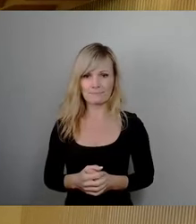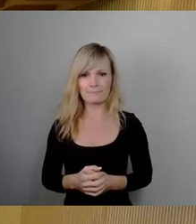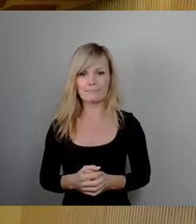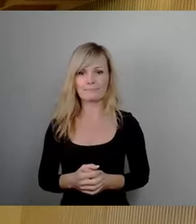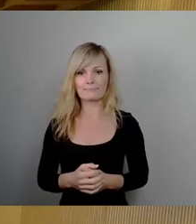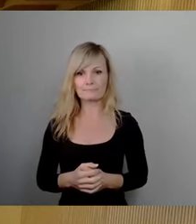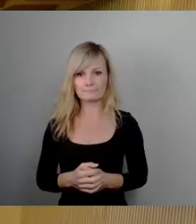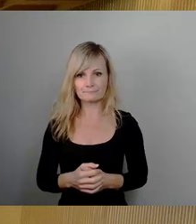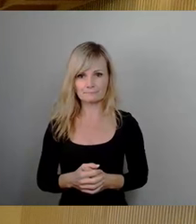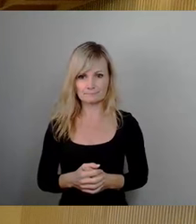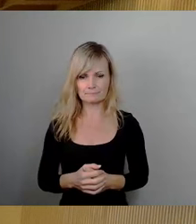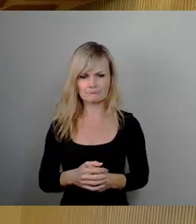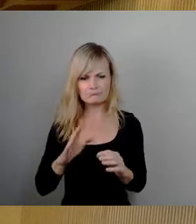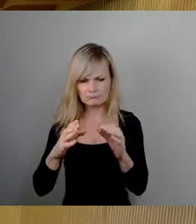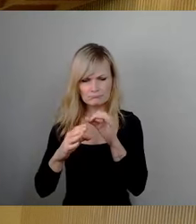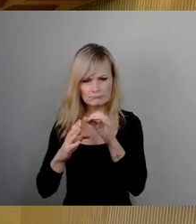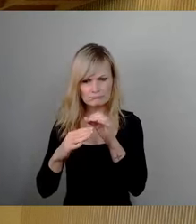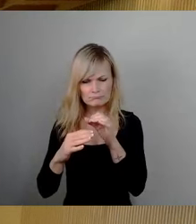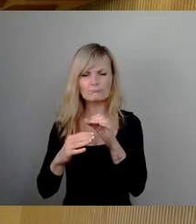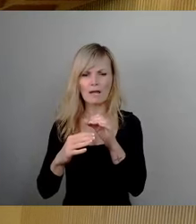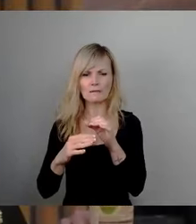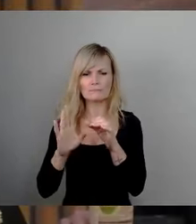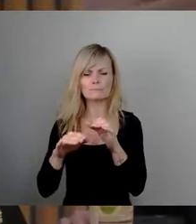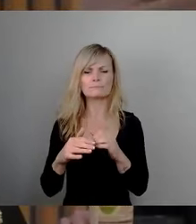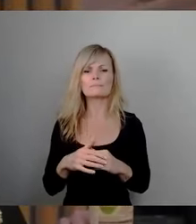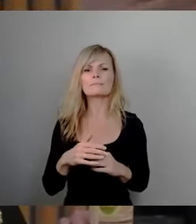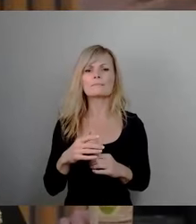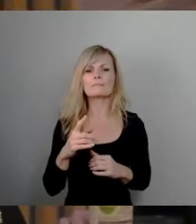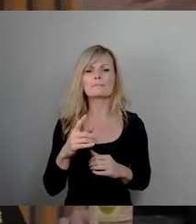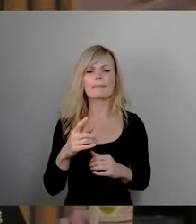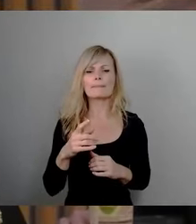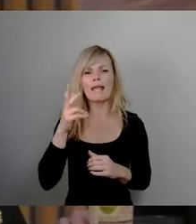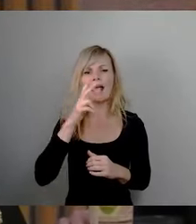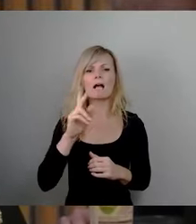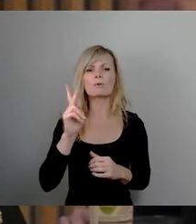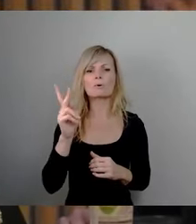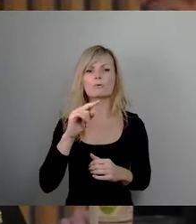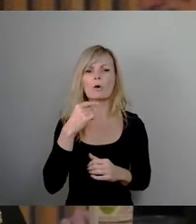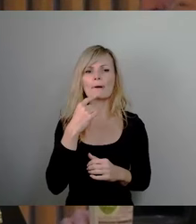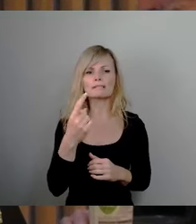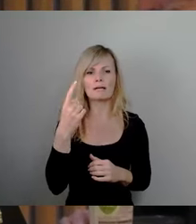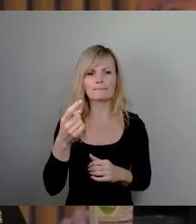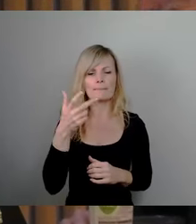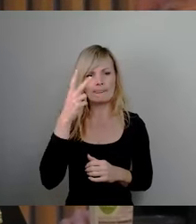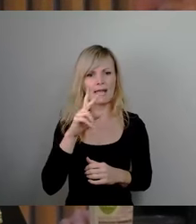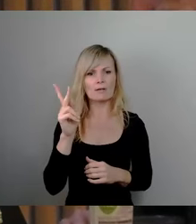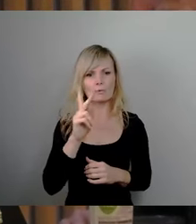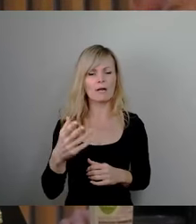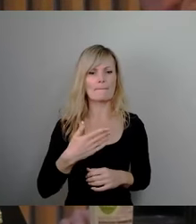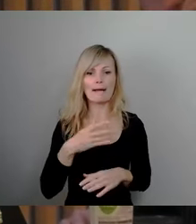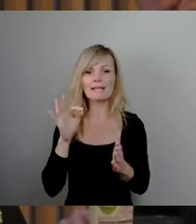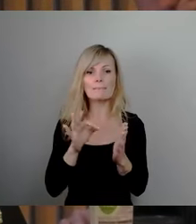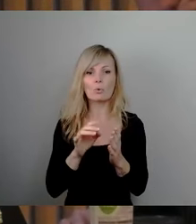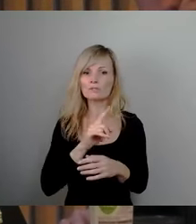Ja, vielen Dank. Ich will noch mal Herrn Krüger entgegnen. Herr Krüger, Sie haben meinen Punkt nicht verstanden.